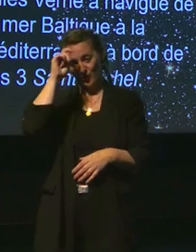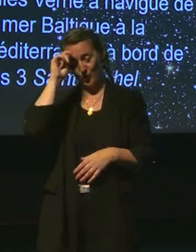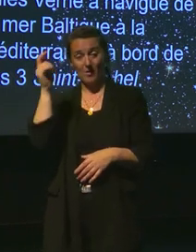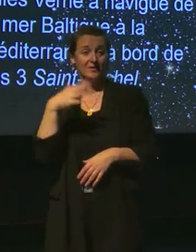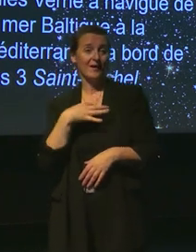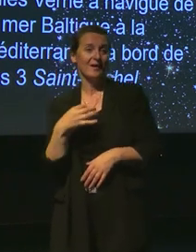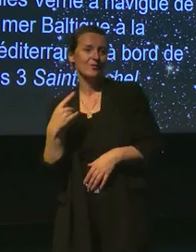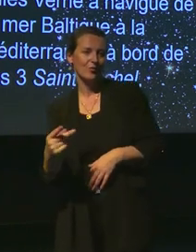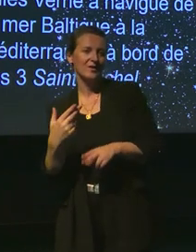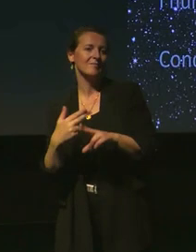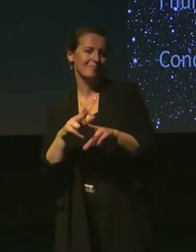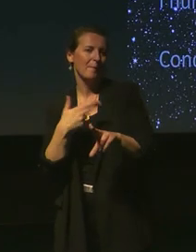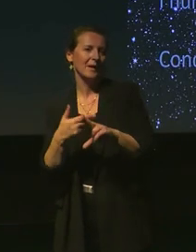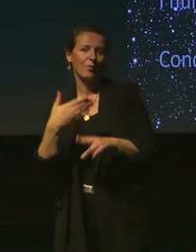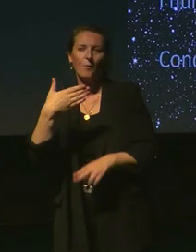'appelait Michel-Mes.